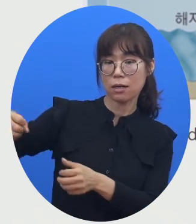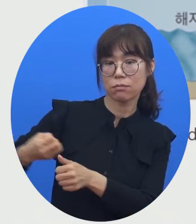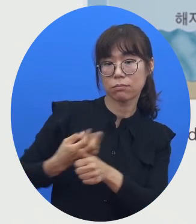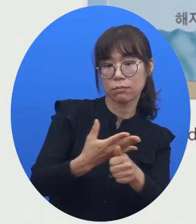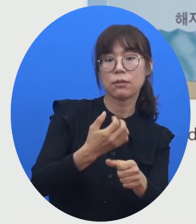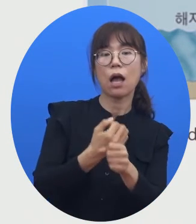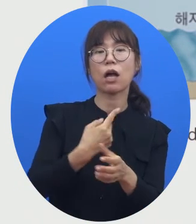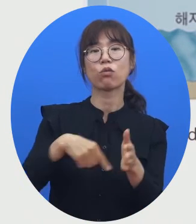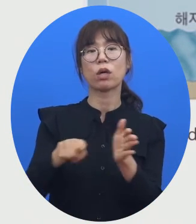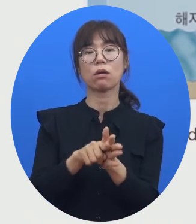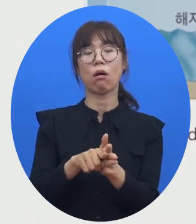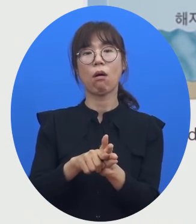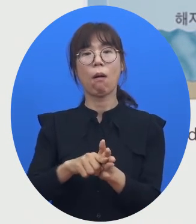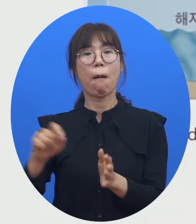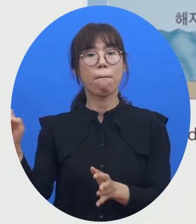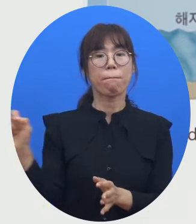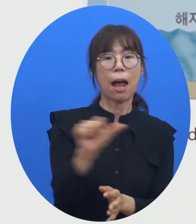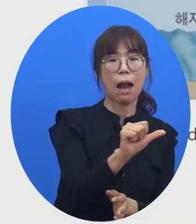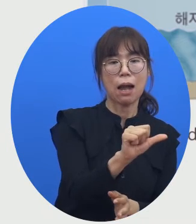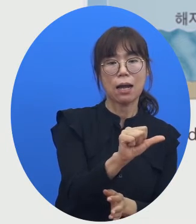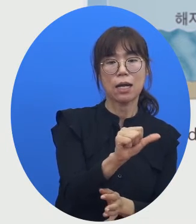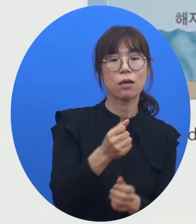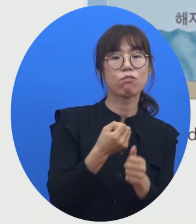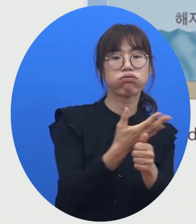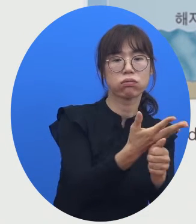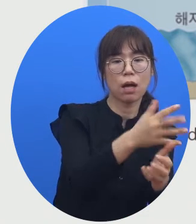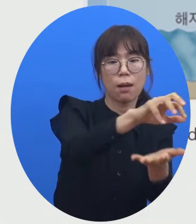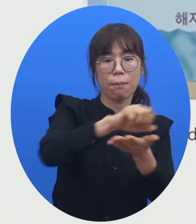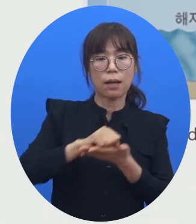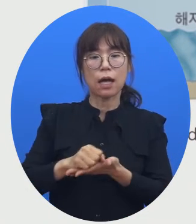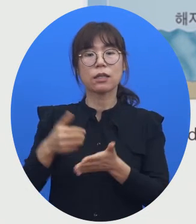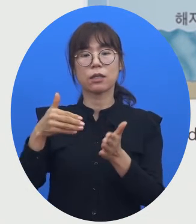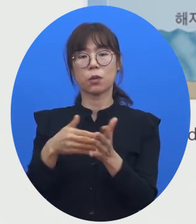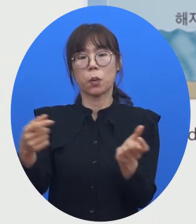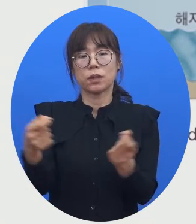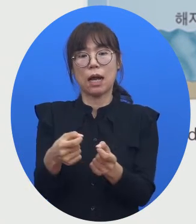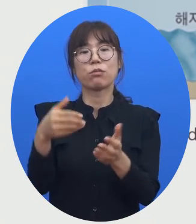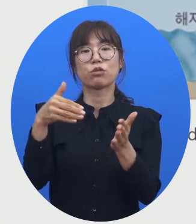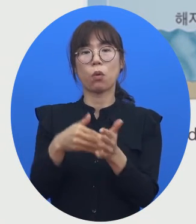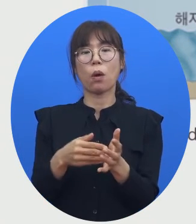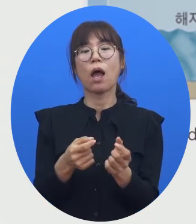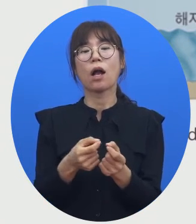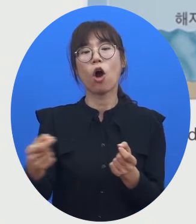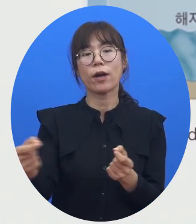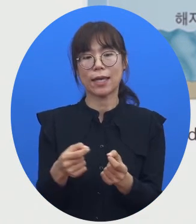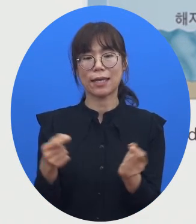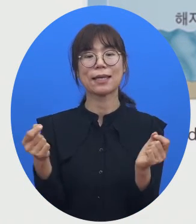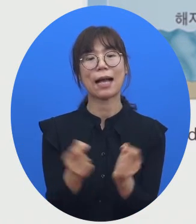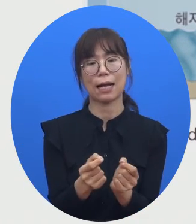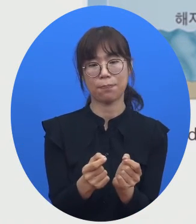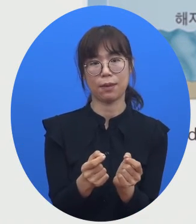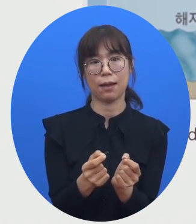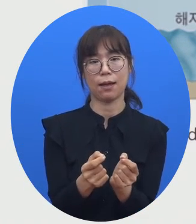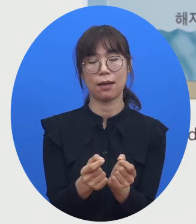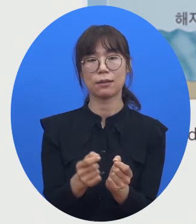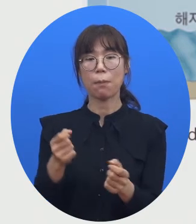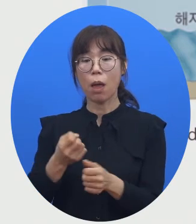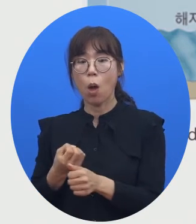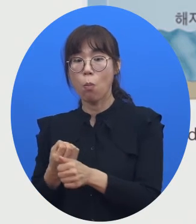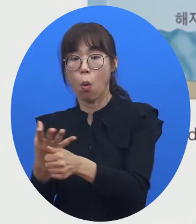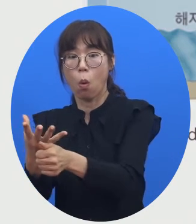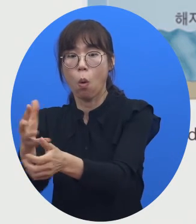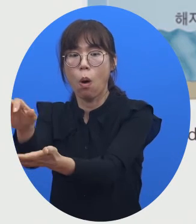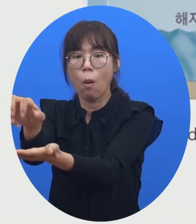짧으면 짧을수록 갔다 오는데 걸리는 거리가 짧다라고 인식할 수 있고 걸리는 시간이 길어지면